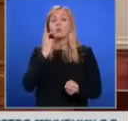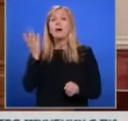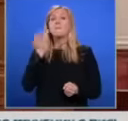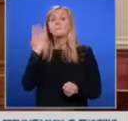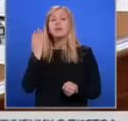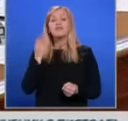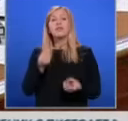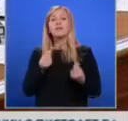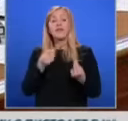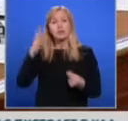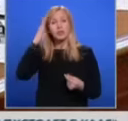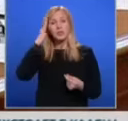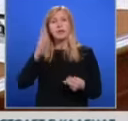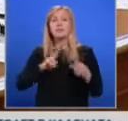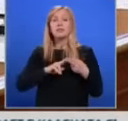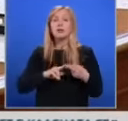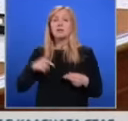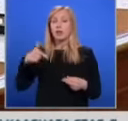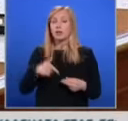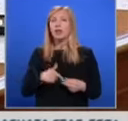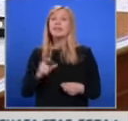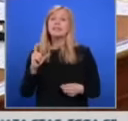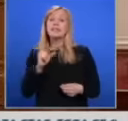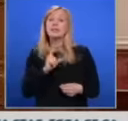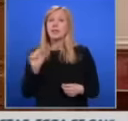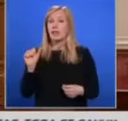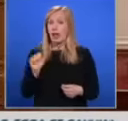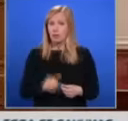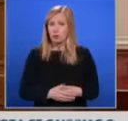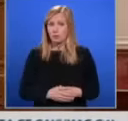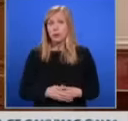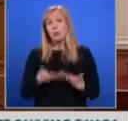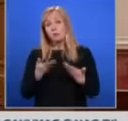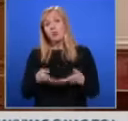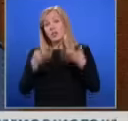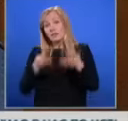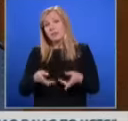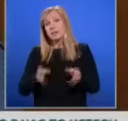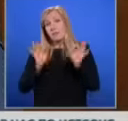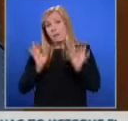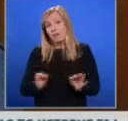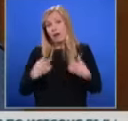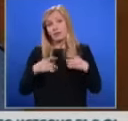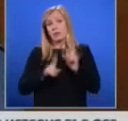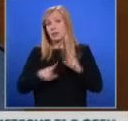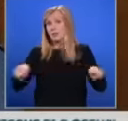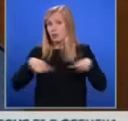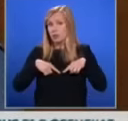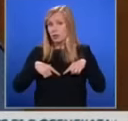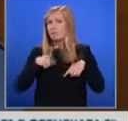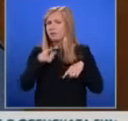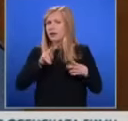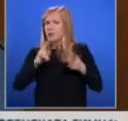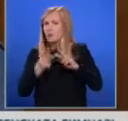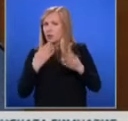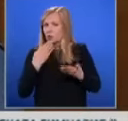министр Владислав Горанов и медийната съветничка Сърделина Рнаудова. Понеже вие сте прав, аз не съм юрист, промените, които предлагате,